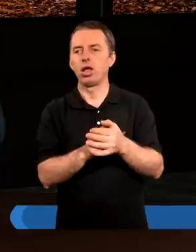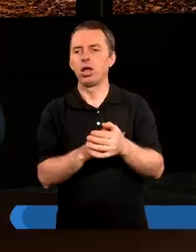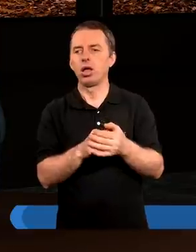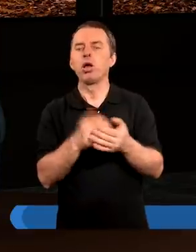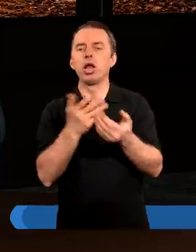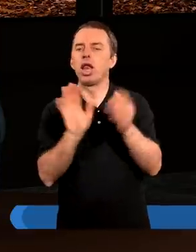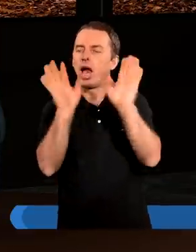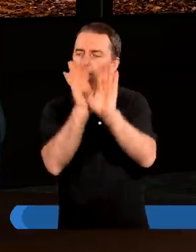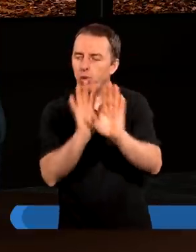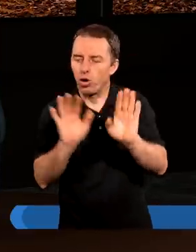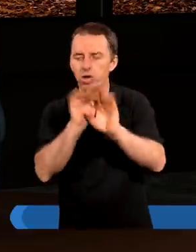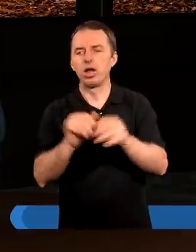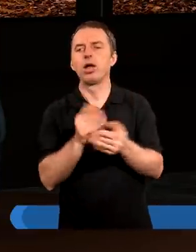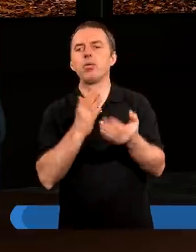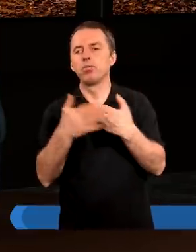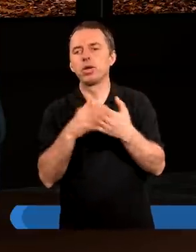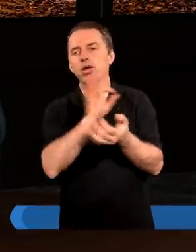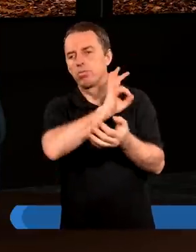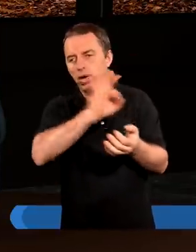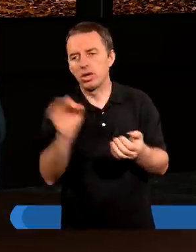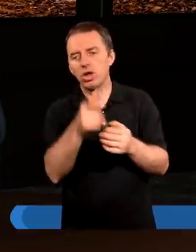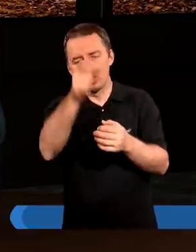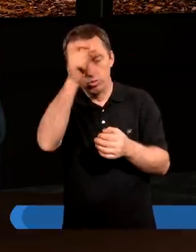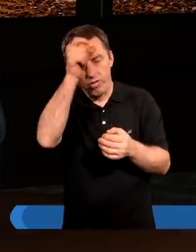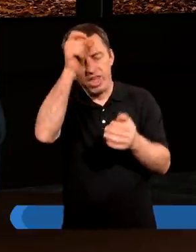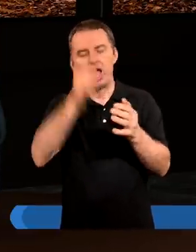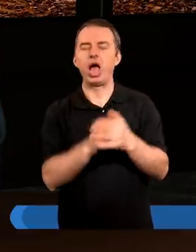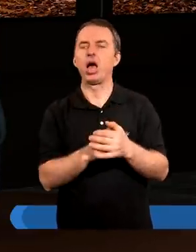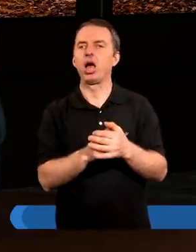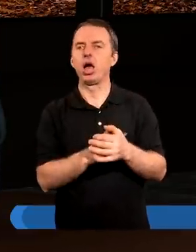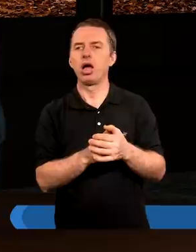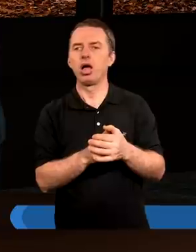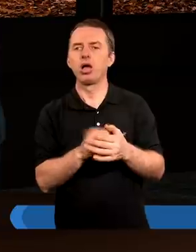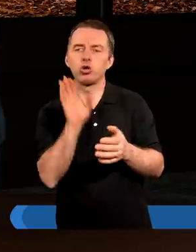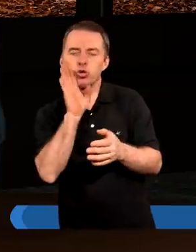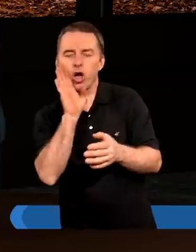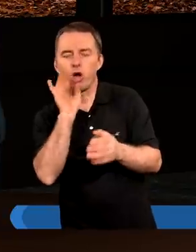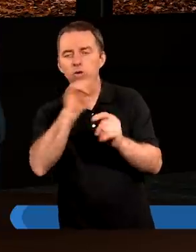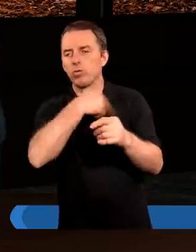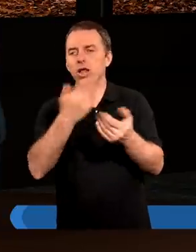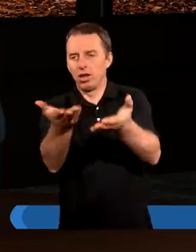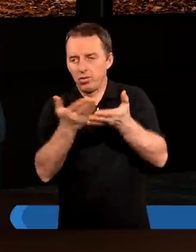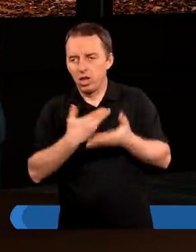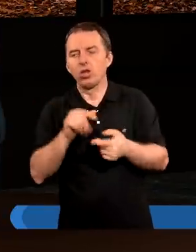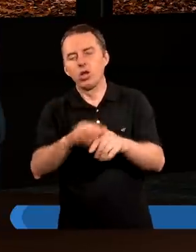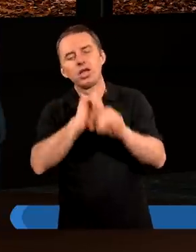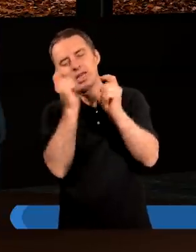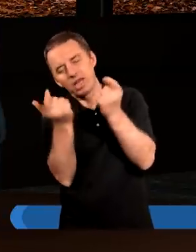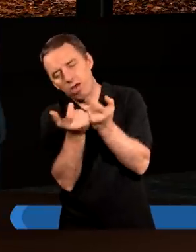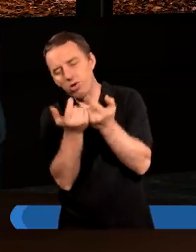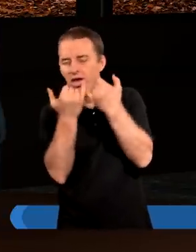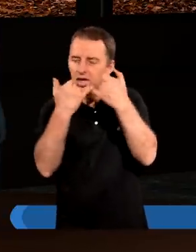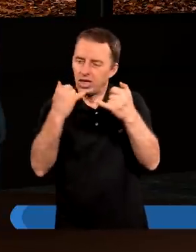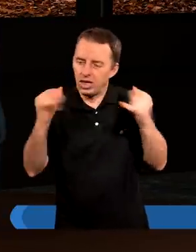specjalnym nabożeństwu i przez specjalnego człowieka wykonany. To jest całkiem inna